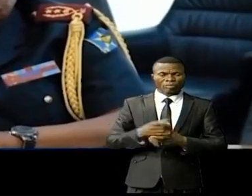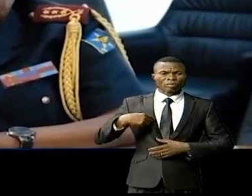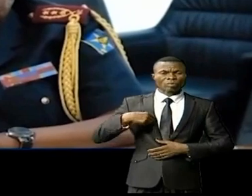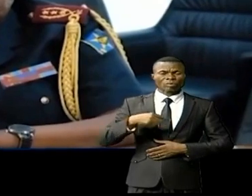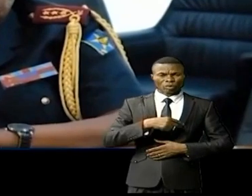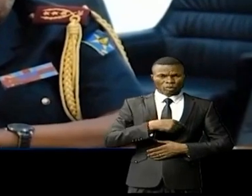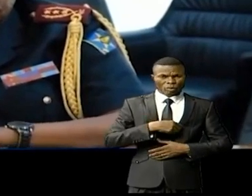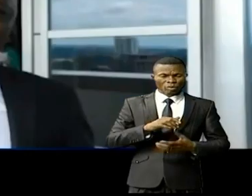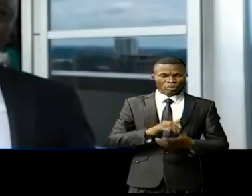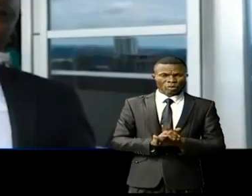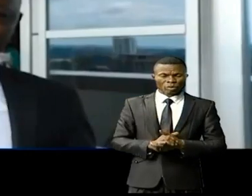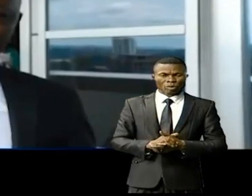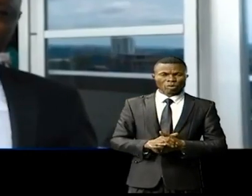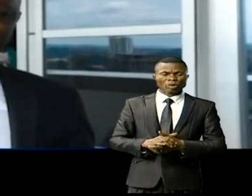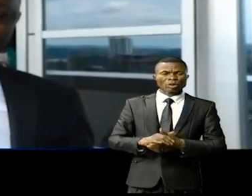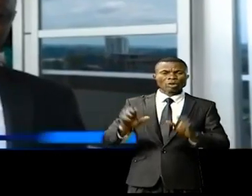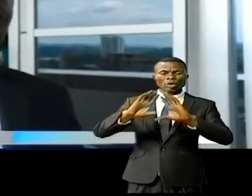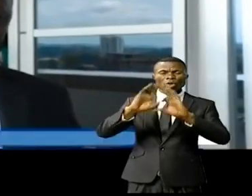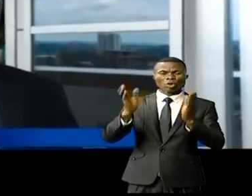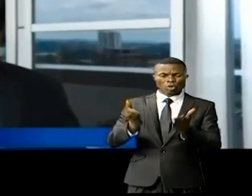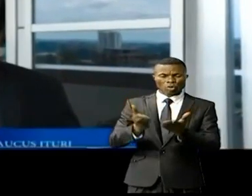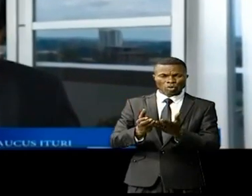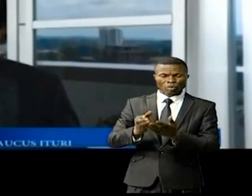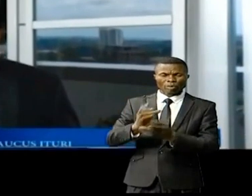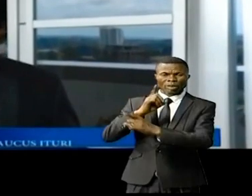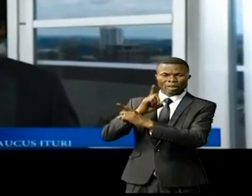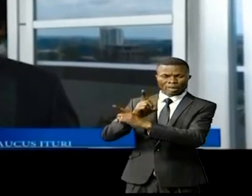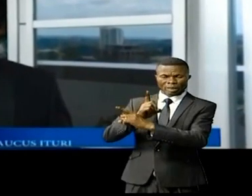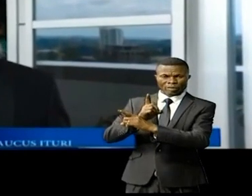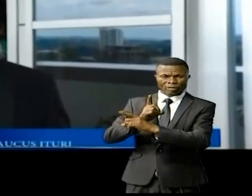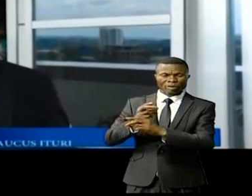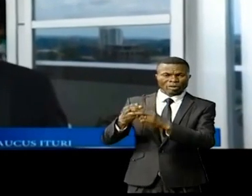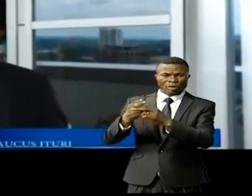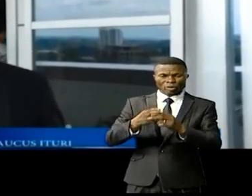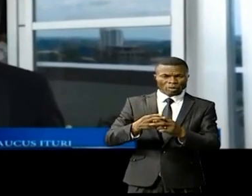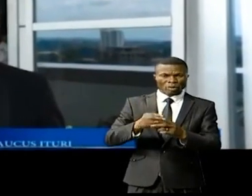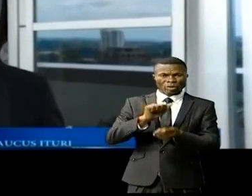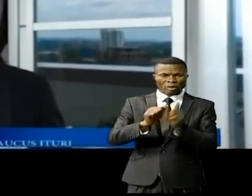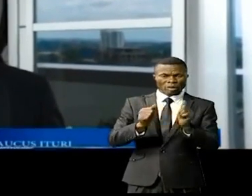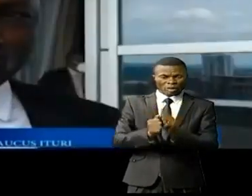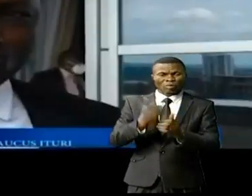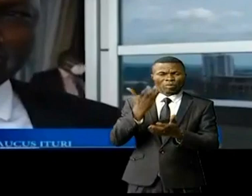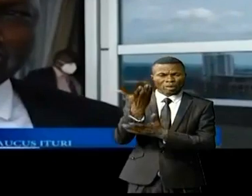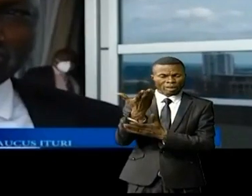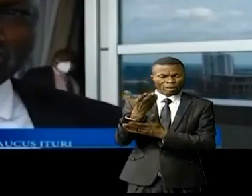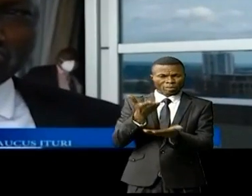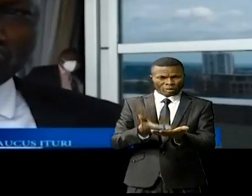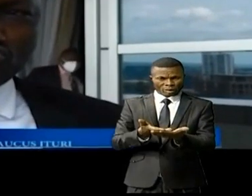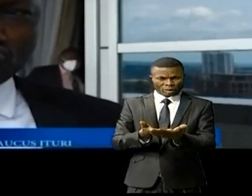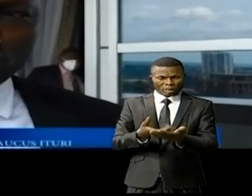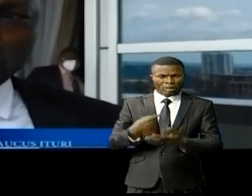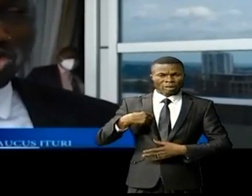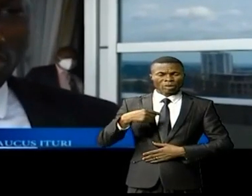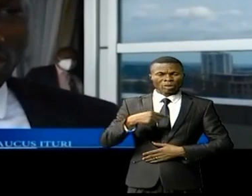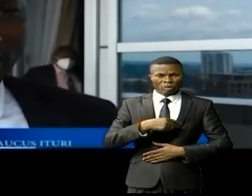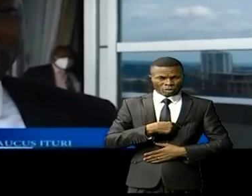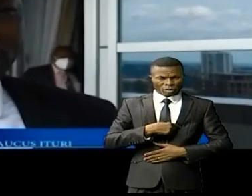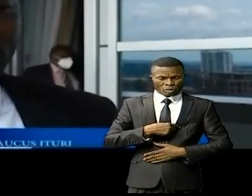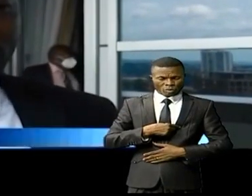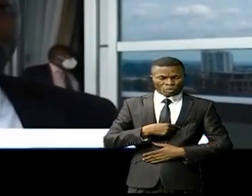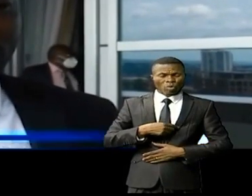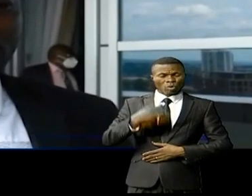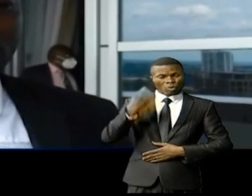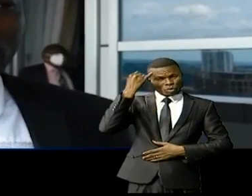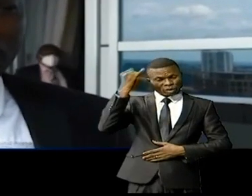une commission de la défense qui avait travaillé sur les différentes recommandations. Nous, j'osons croire